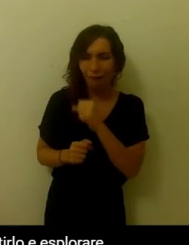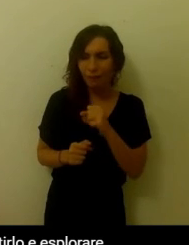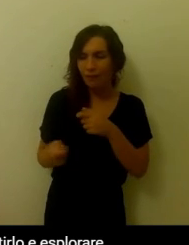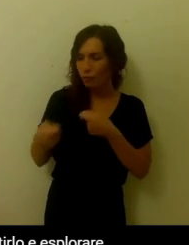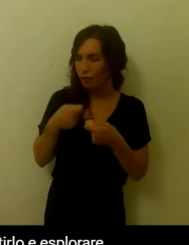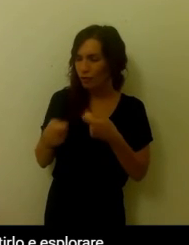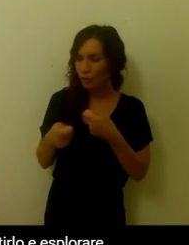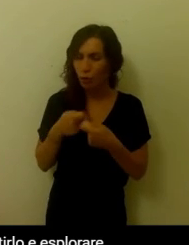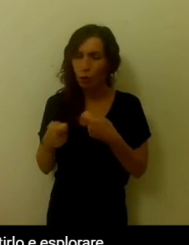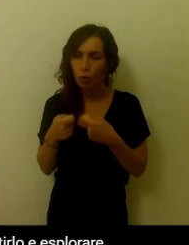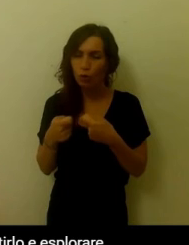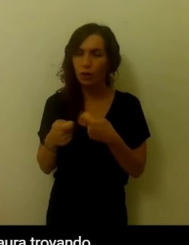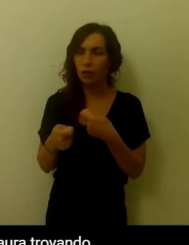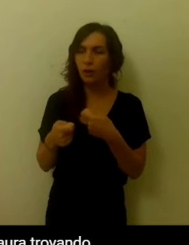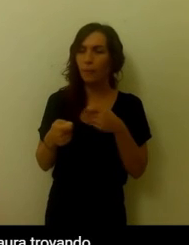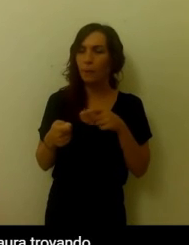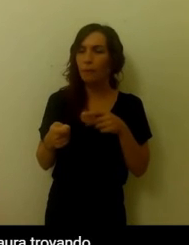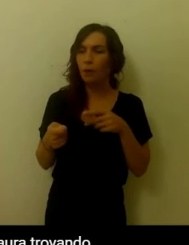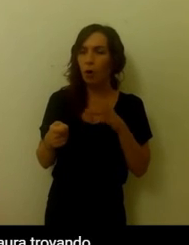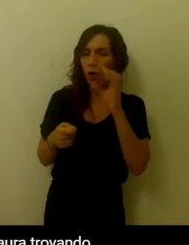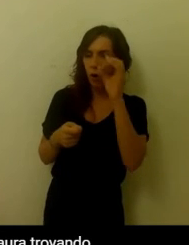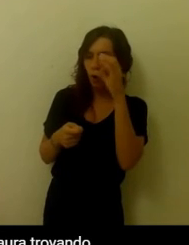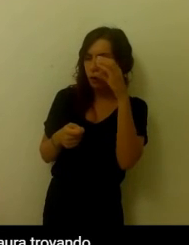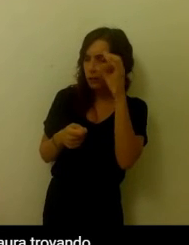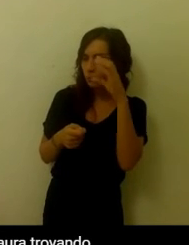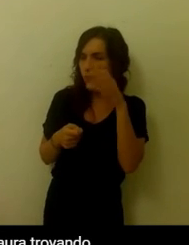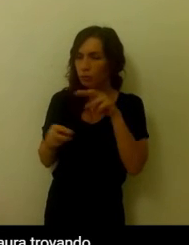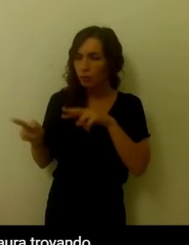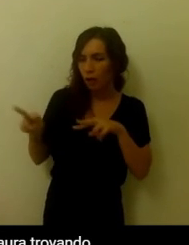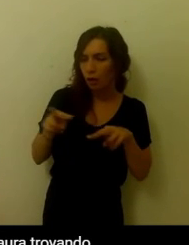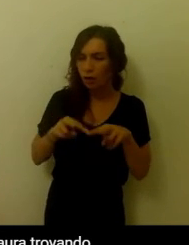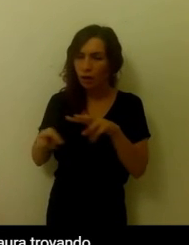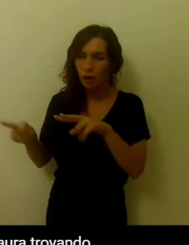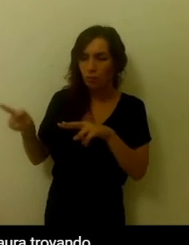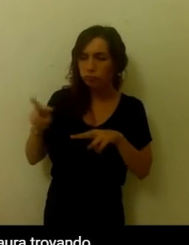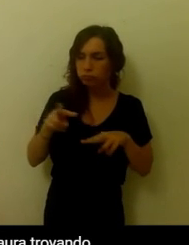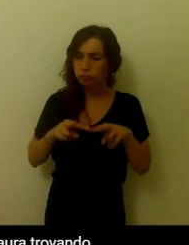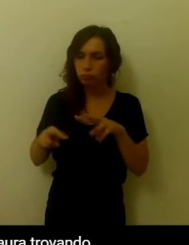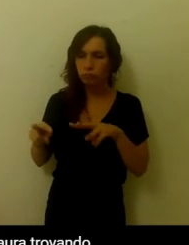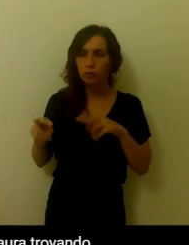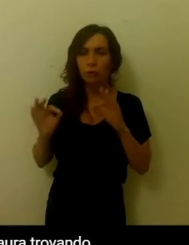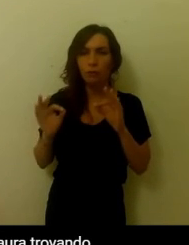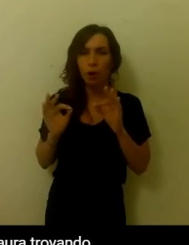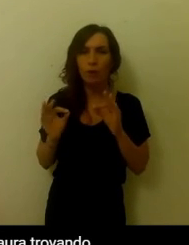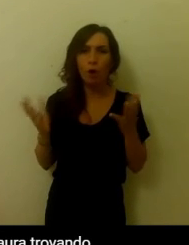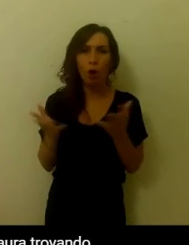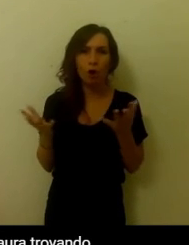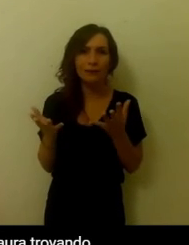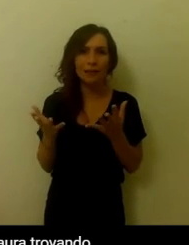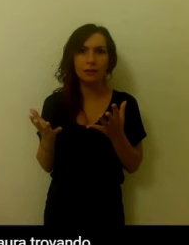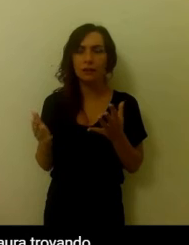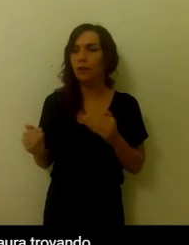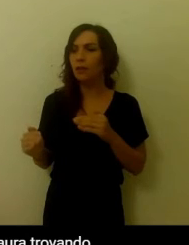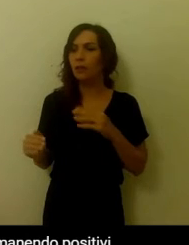e esplorare, proprio viene definito esplorare i confini del dolore senza paura,